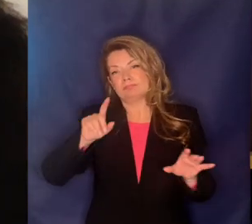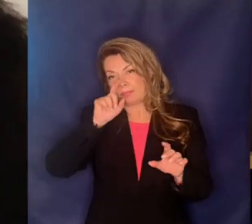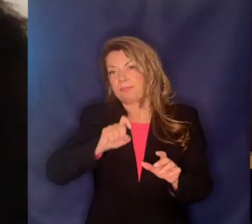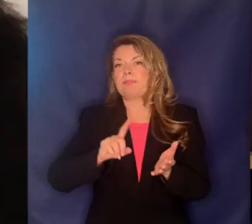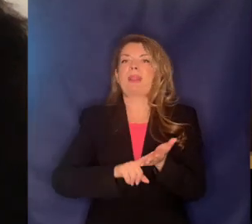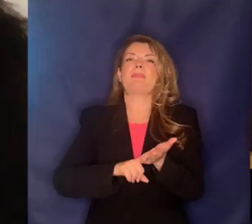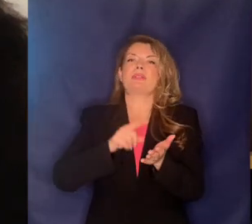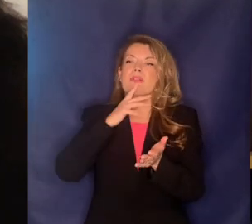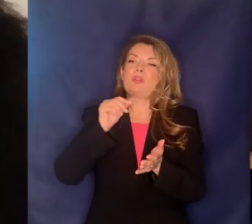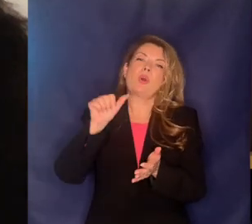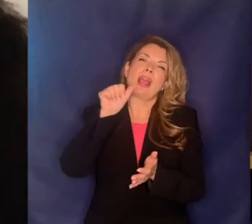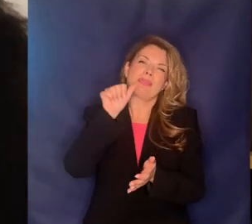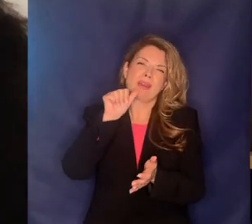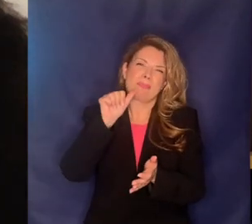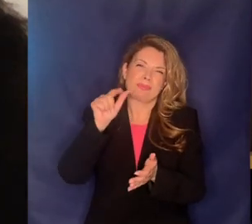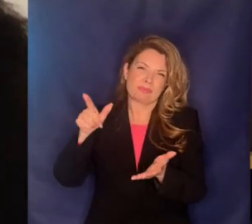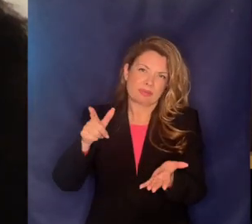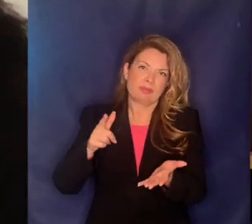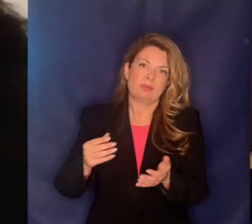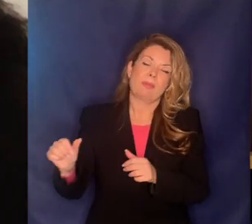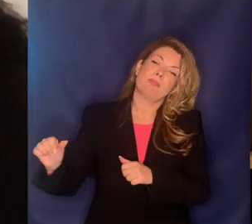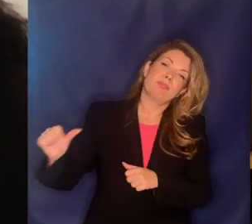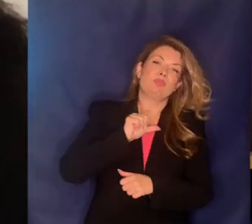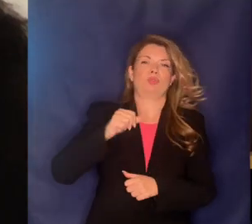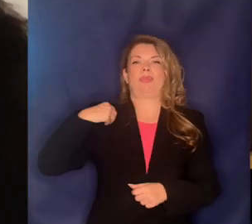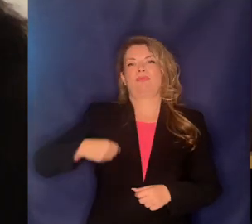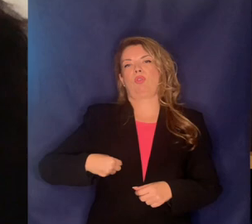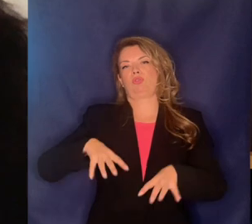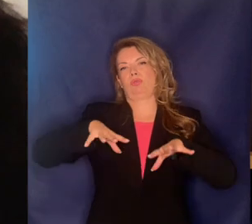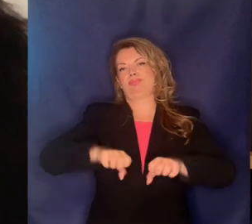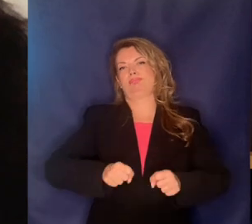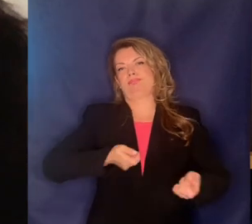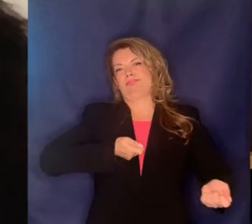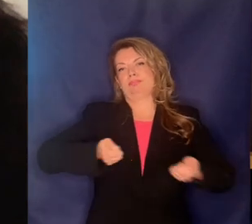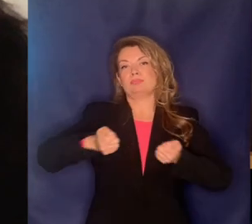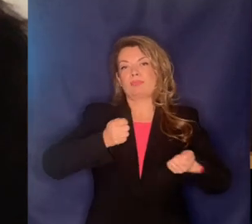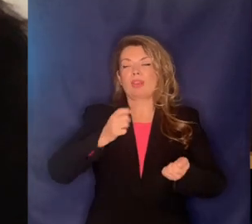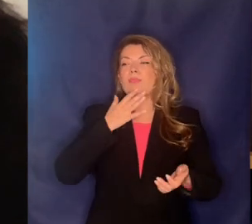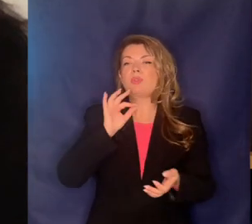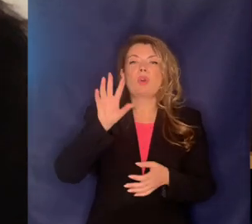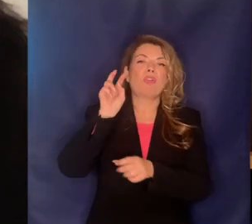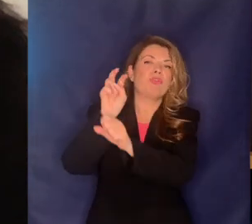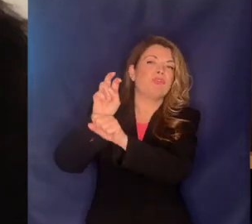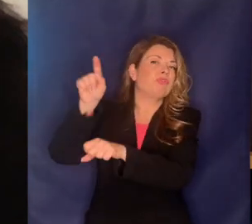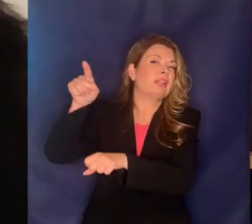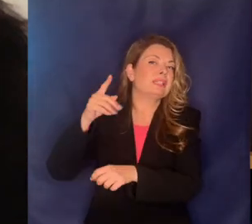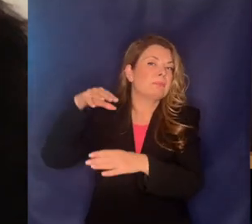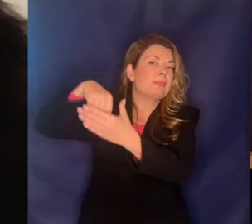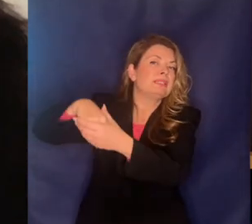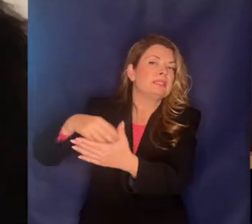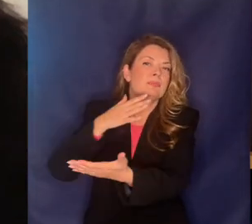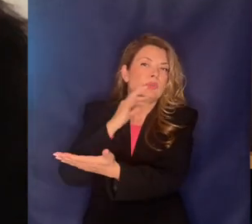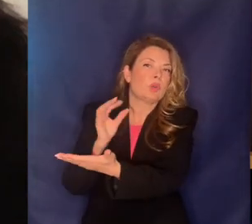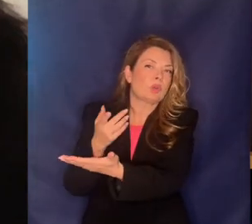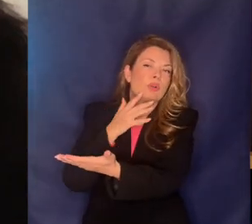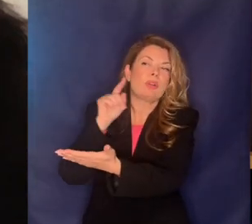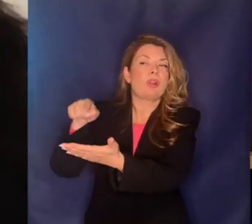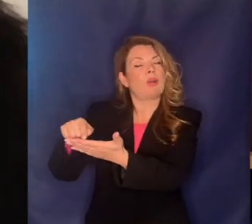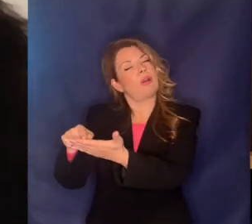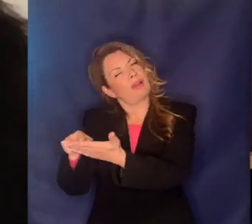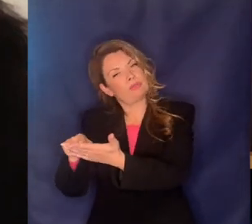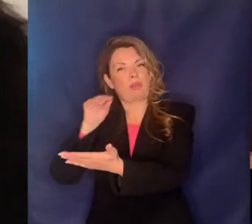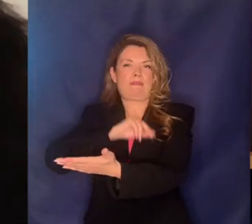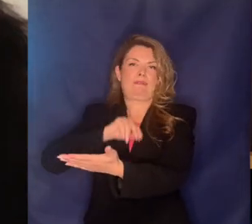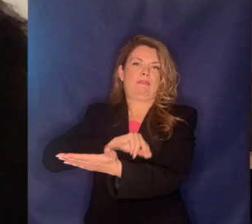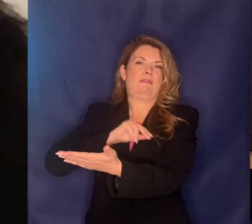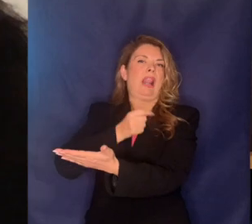υπερταμείο η ΑΙΔΑΠ και να πάει πάλι στο δημόσιο προφανώς την κρατάνε γιατί είναι η Αγελάδα που